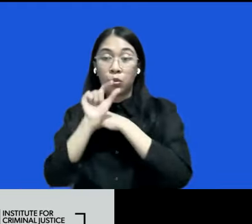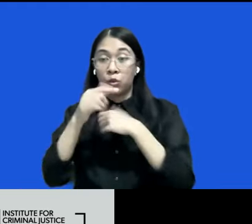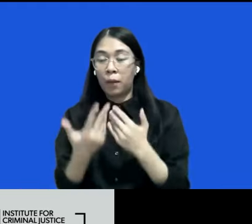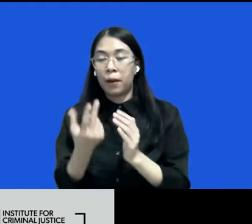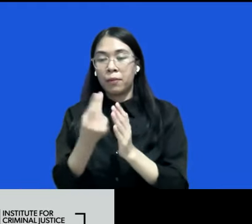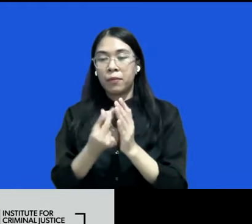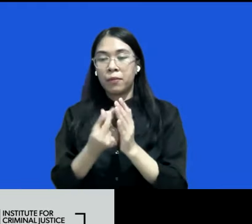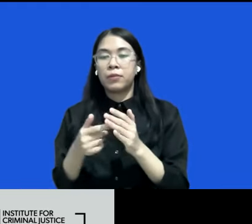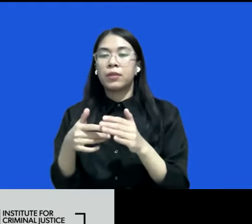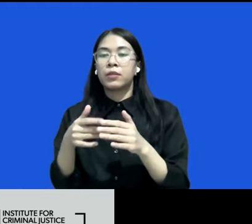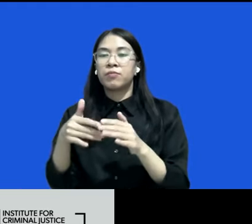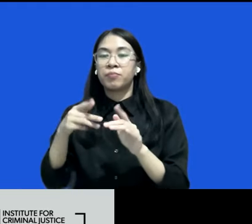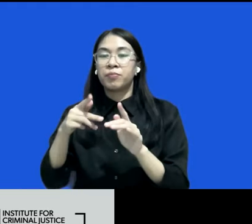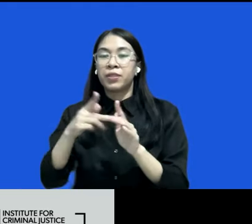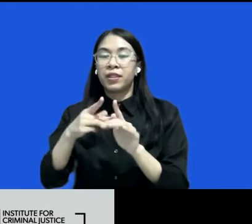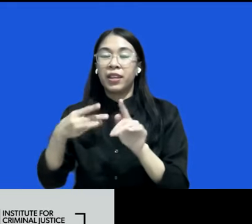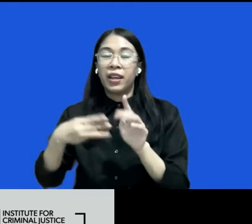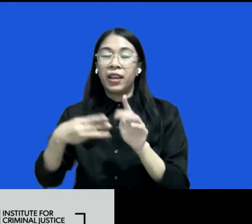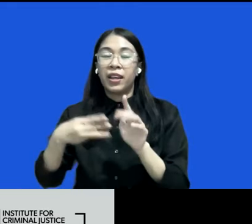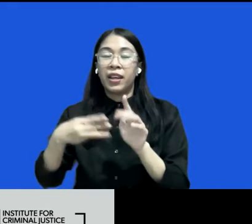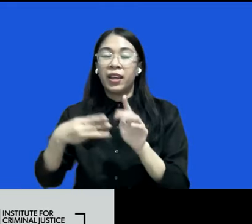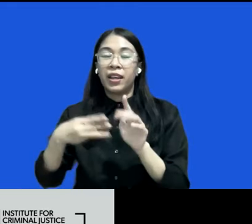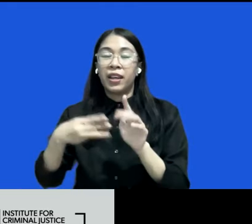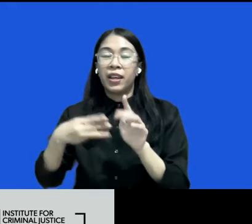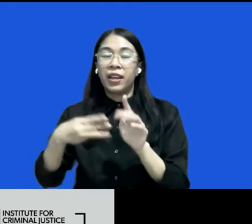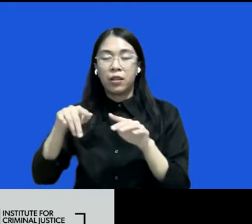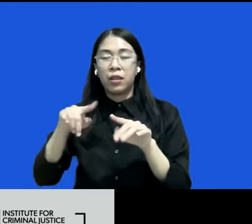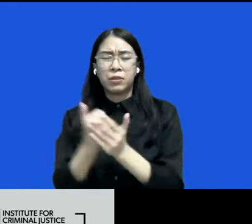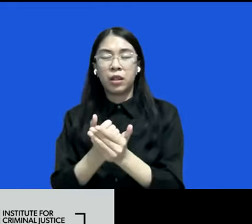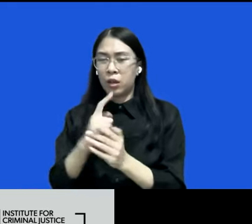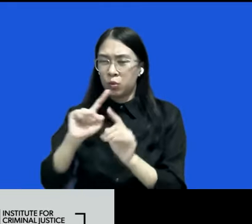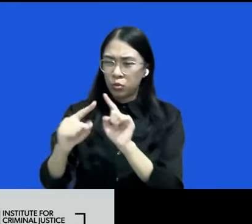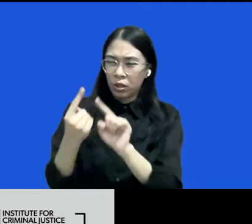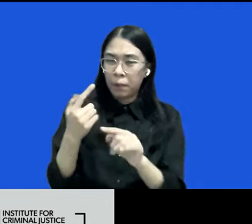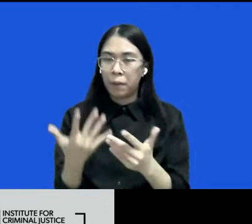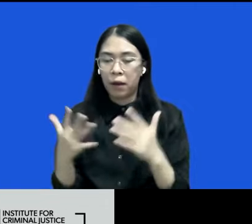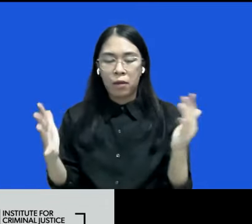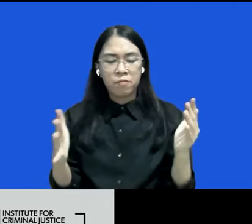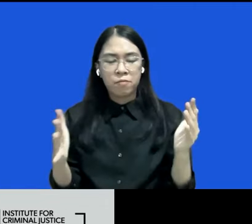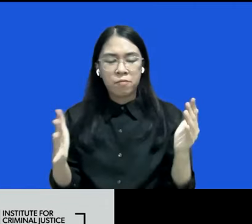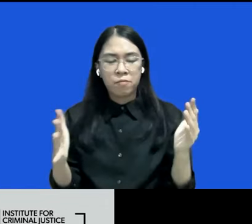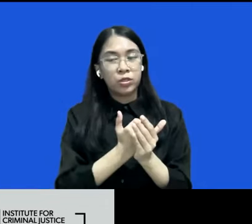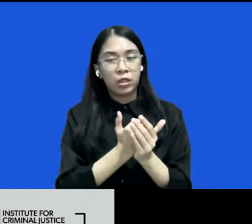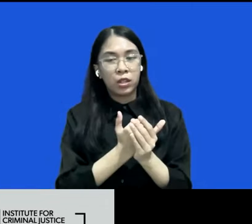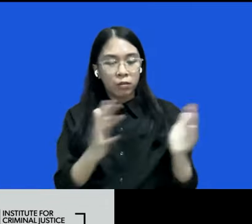pidana padahal nilai dasarnya adalah untuk apa namanya untuk mengempower atau memberikan